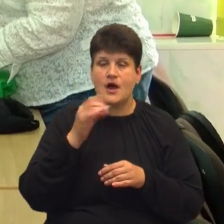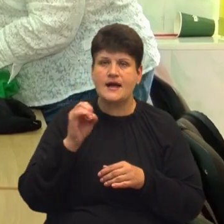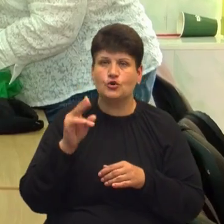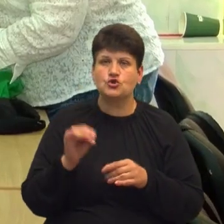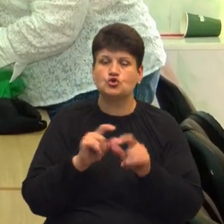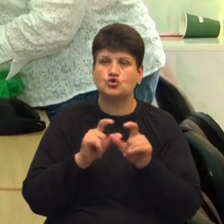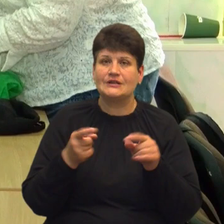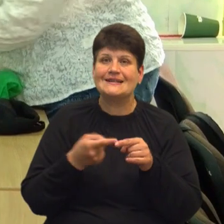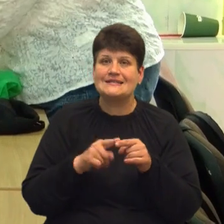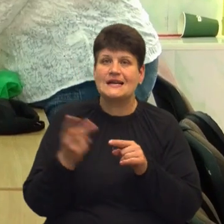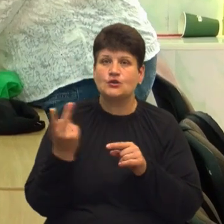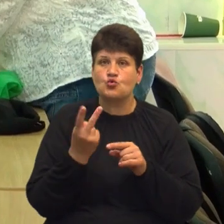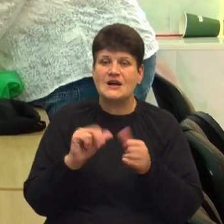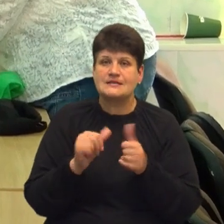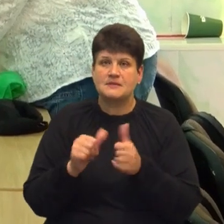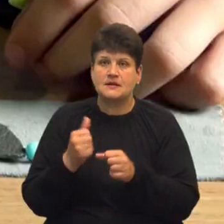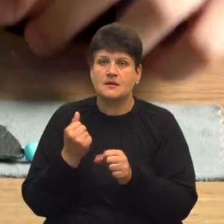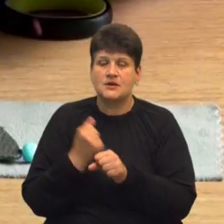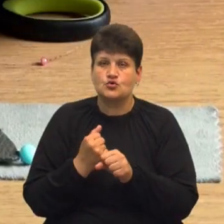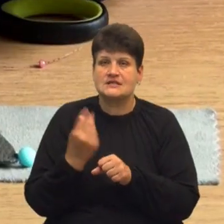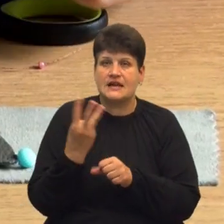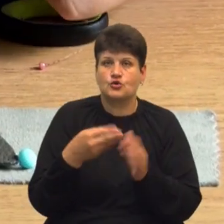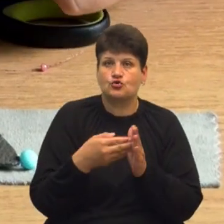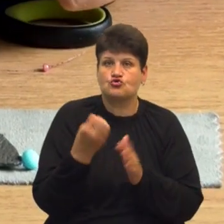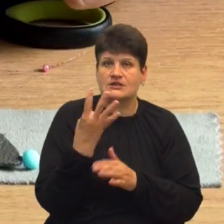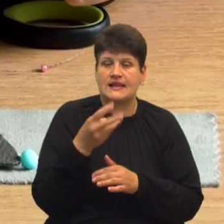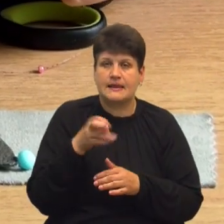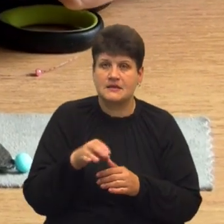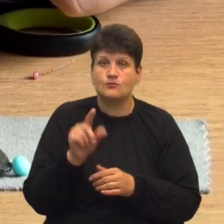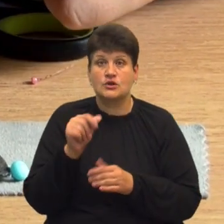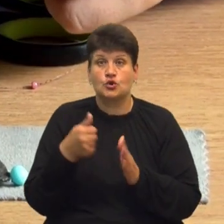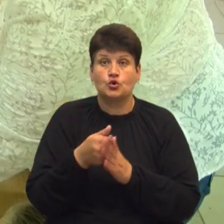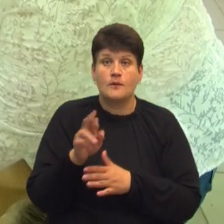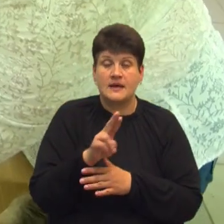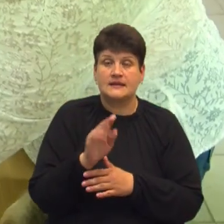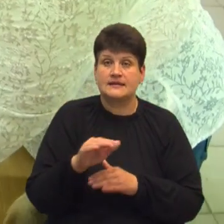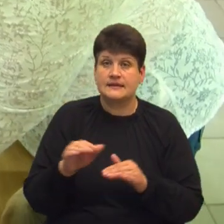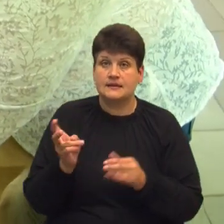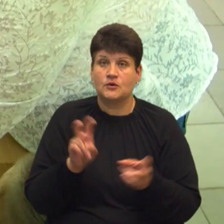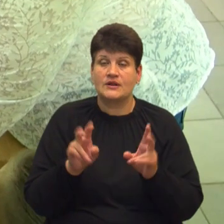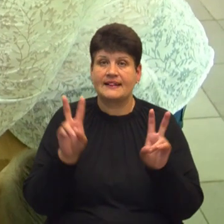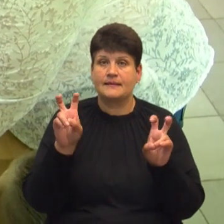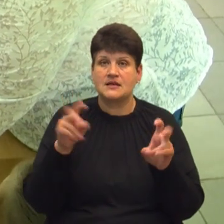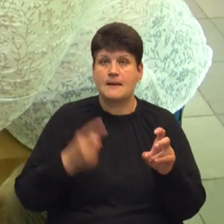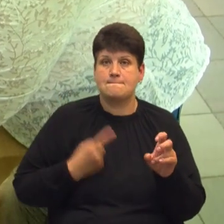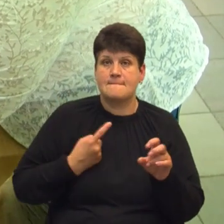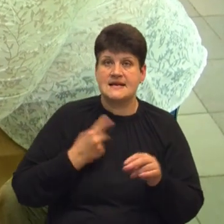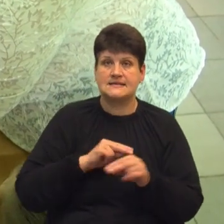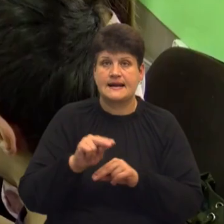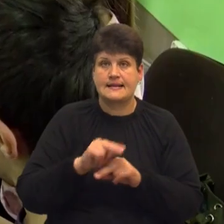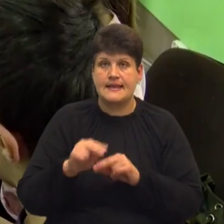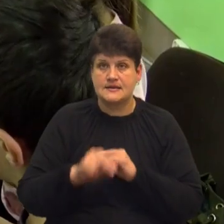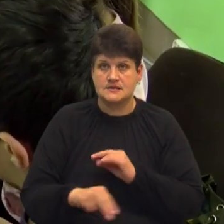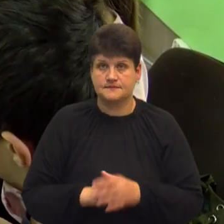зміна, яка працює з 3 по 14 липня. З понеділка по п'ятницю діти відвідують тематичні майстер-класи, розповіли відвідувачі